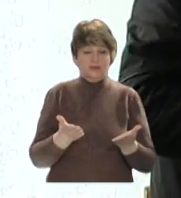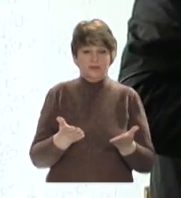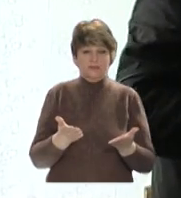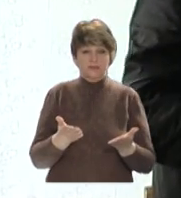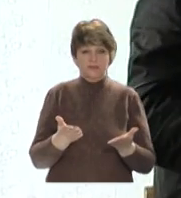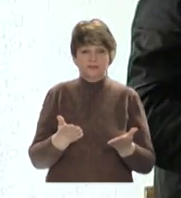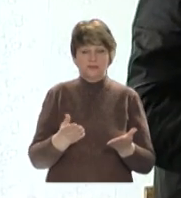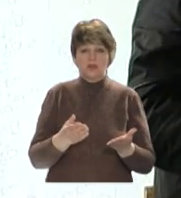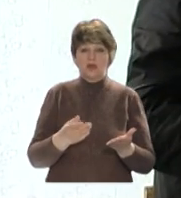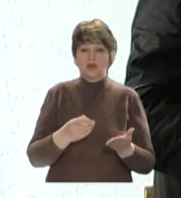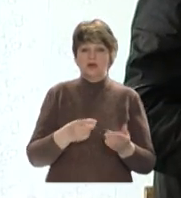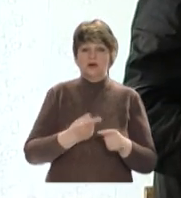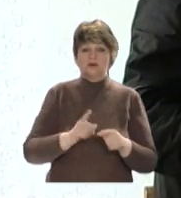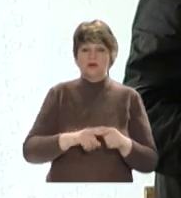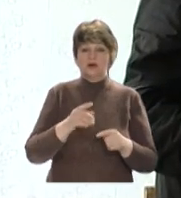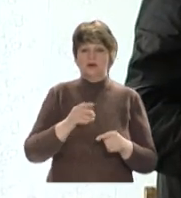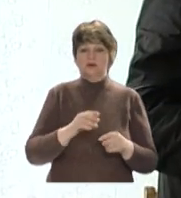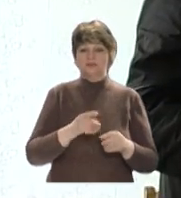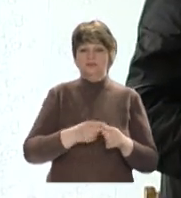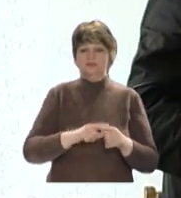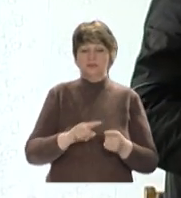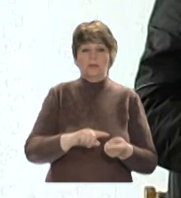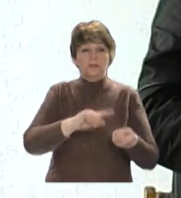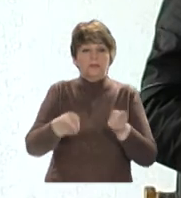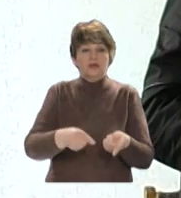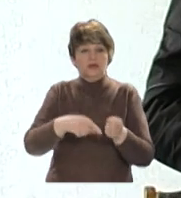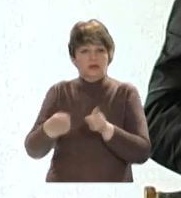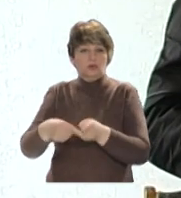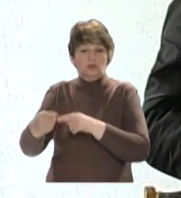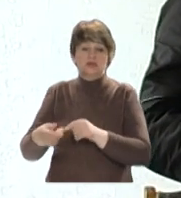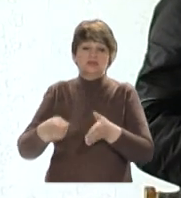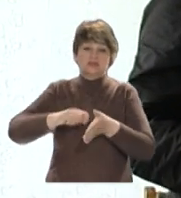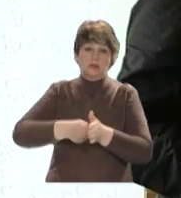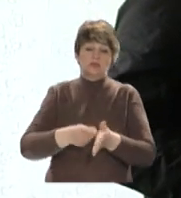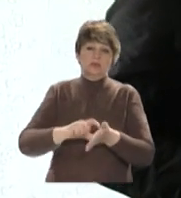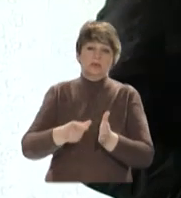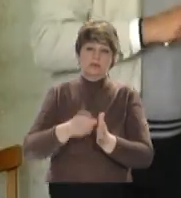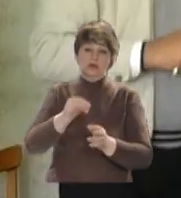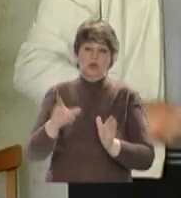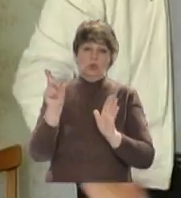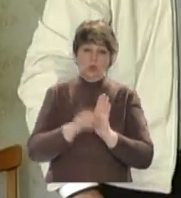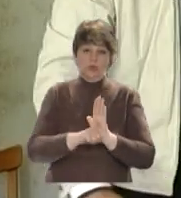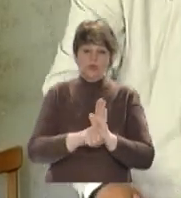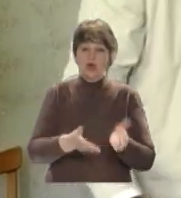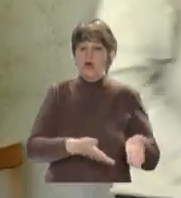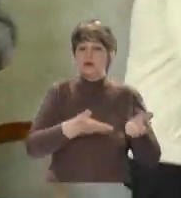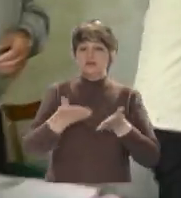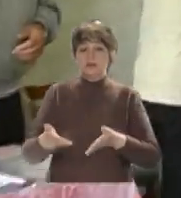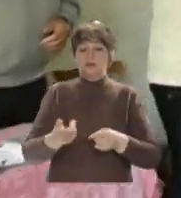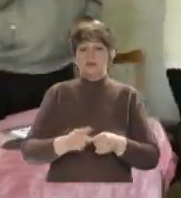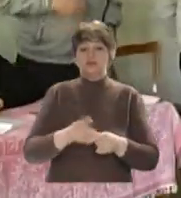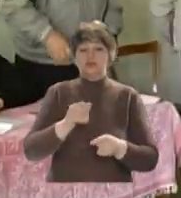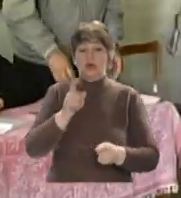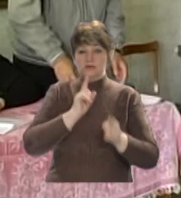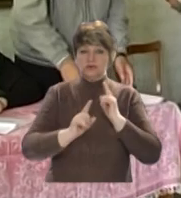з села Чеснадвіноцького-Танівського лісництва замкнув приміщення і поїхав. Запрошений на збори голова